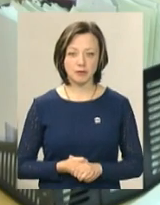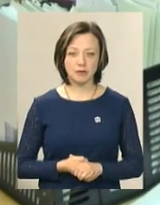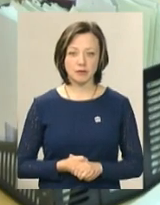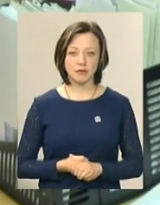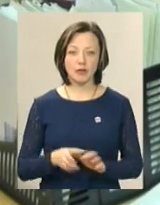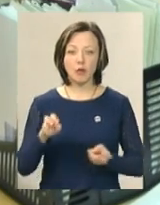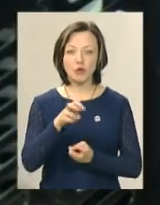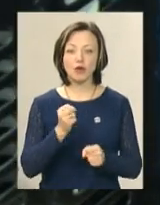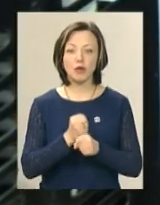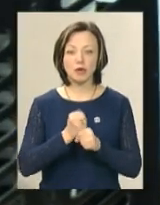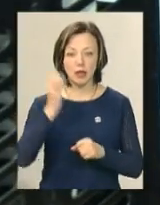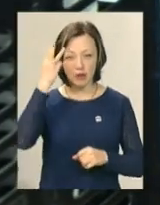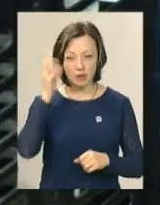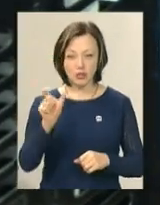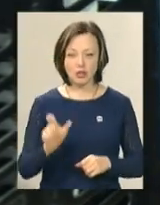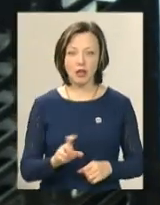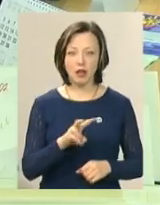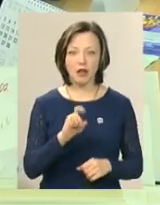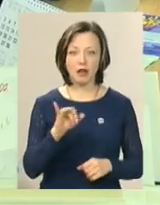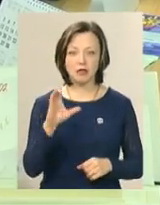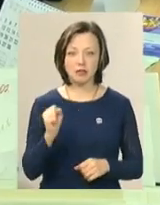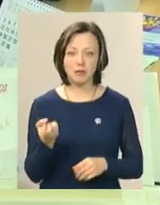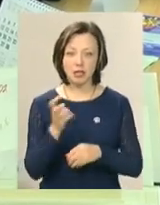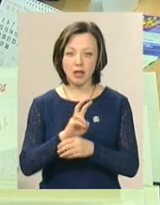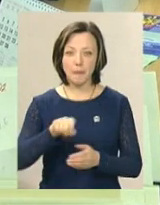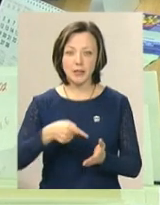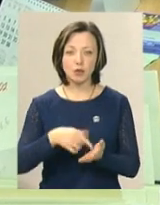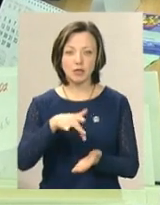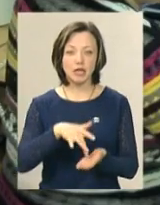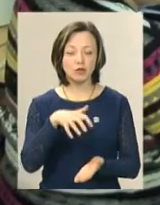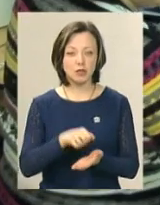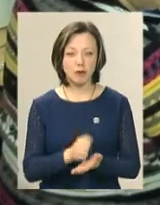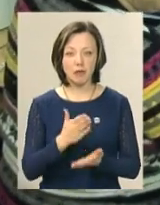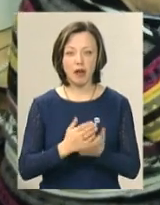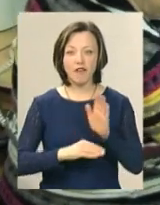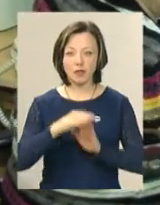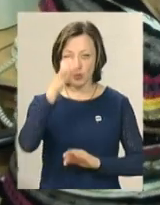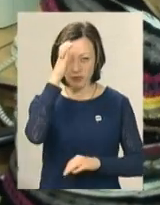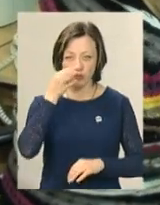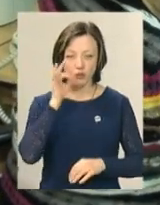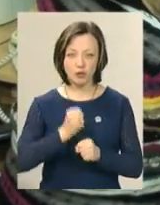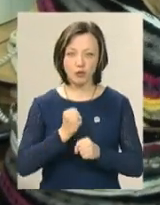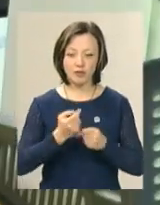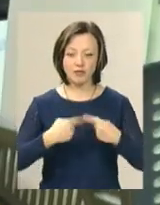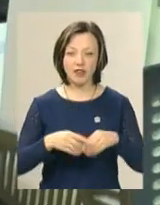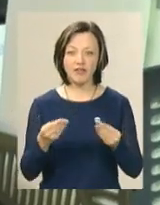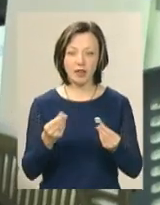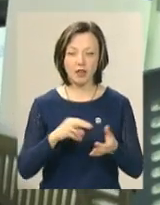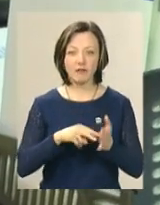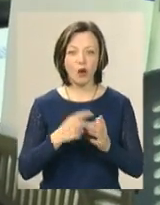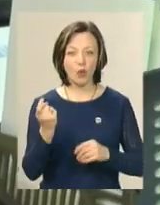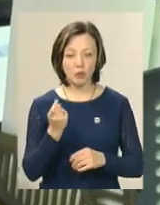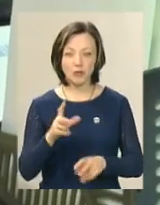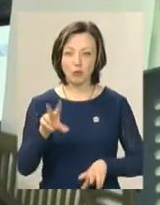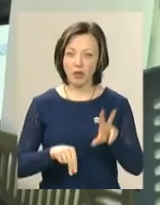У пошуках роботи хмельничанка Лариса Навроцька прийшла до міського центру зайнятості. Має вищу освіту, досвід роботи у сфері фінансів та економіки.